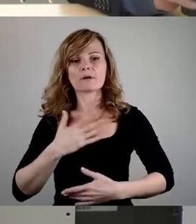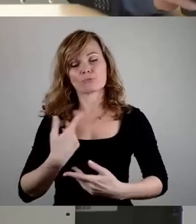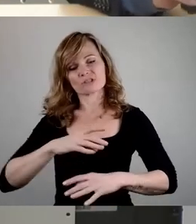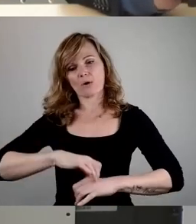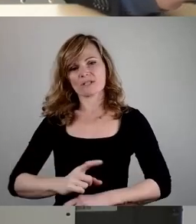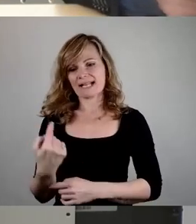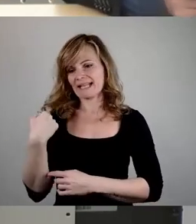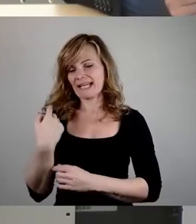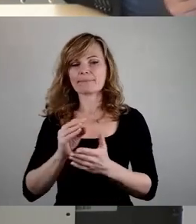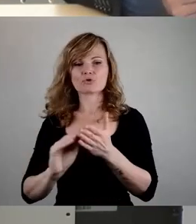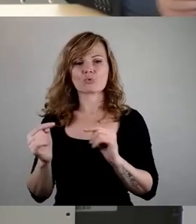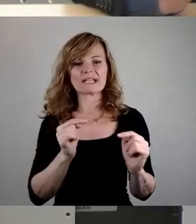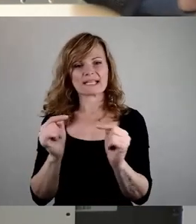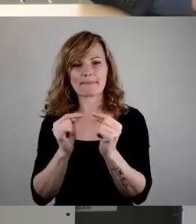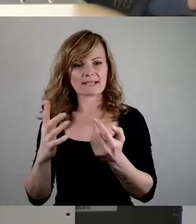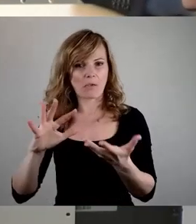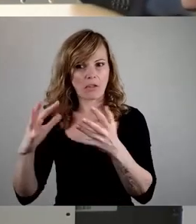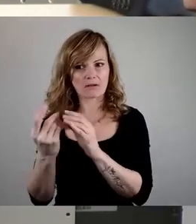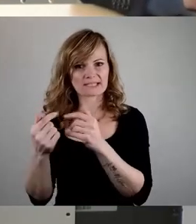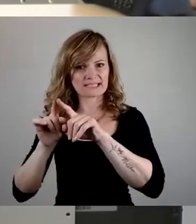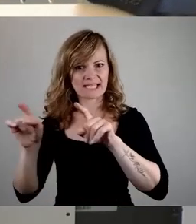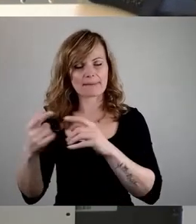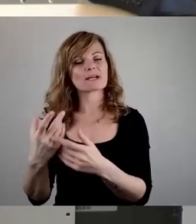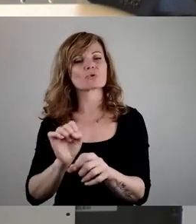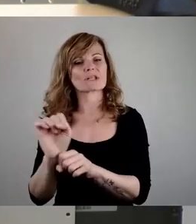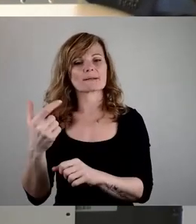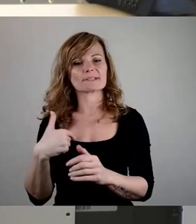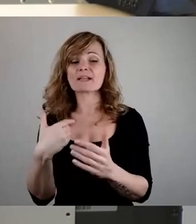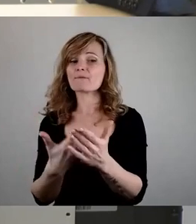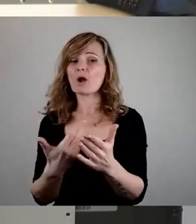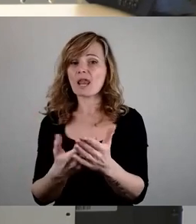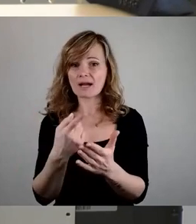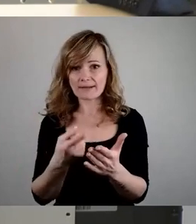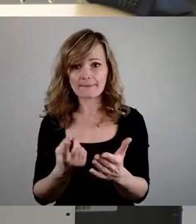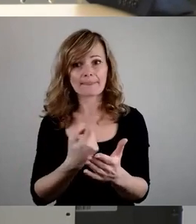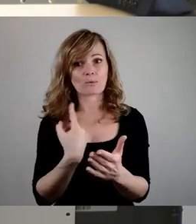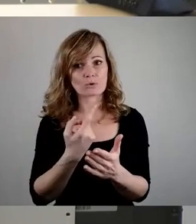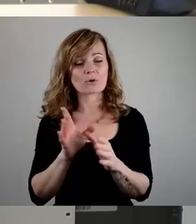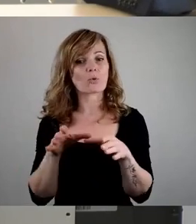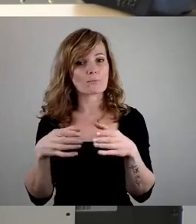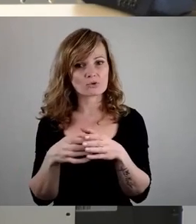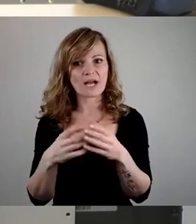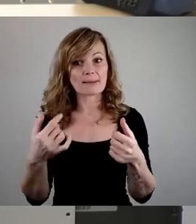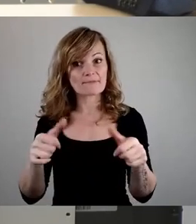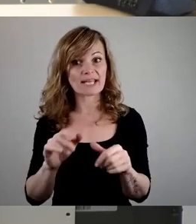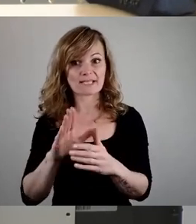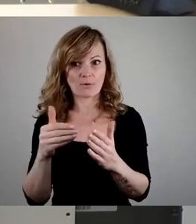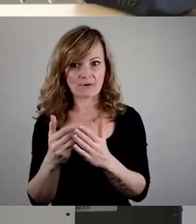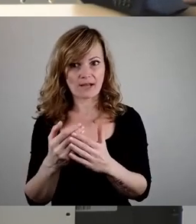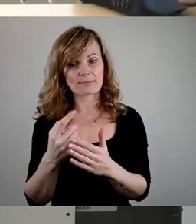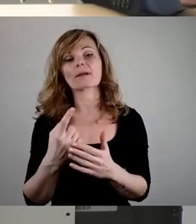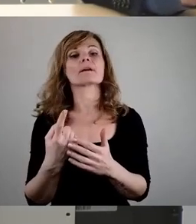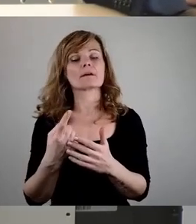Schuldebatte aus diesem Thema gemacht. Nichtsdestotrotz, in der Vorlage geht es um unsere kommunale Pflichtaufgabe, nämlich Geflüchtete